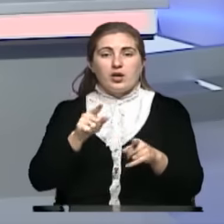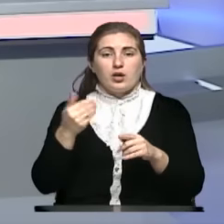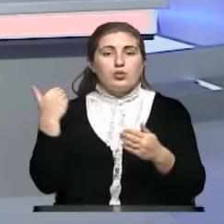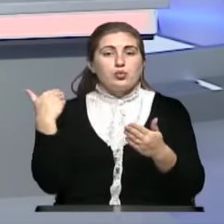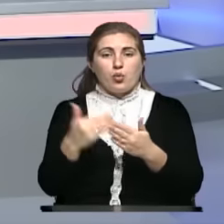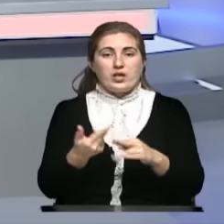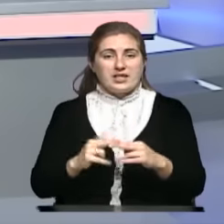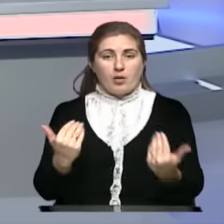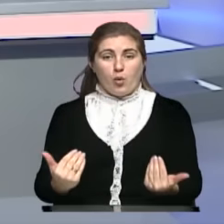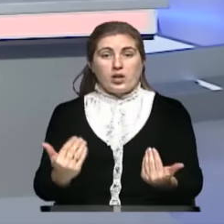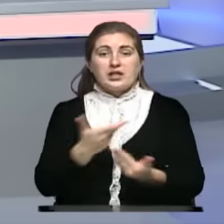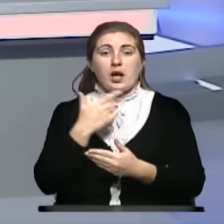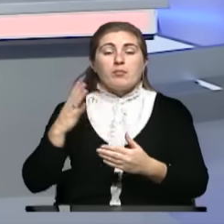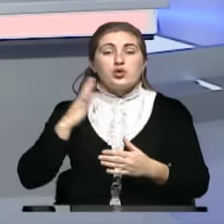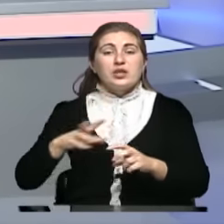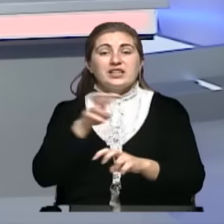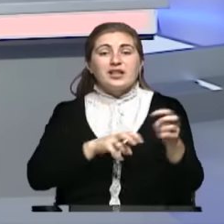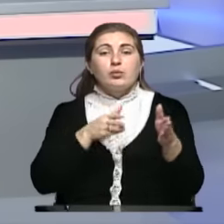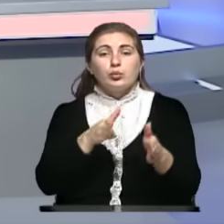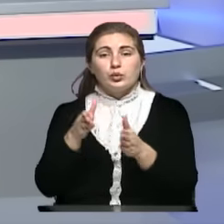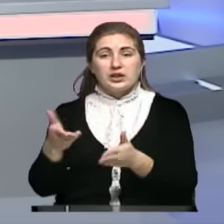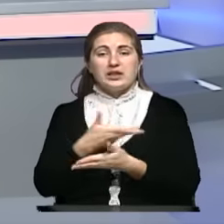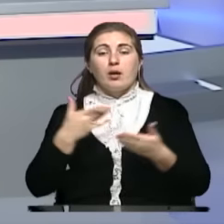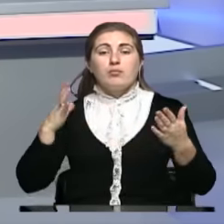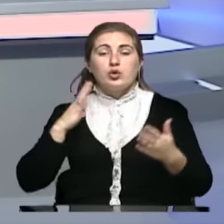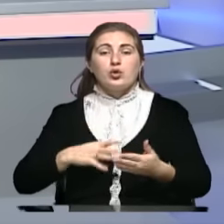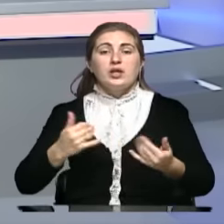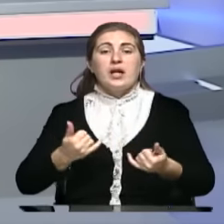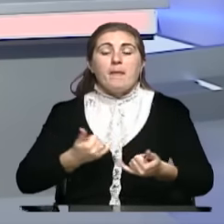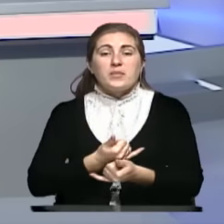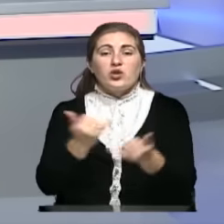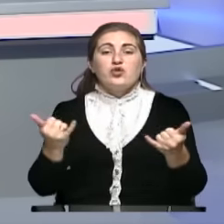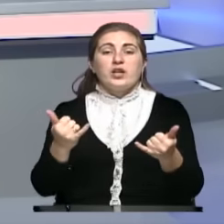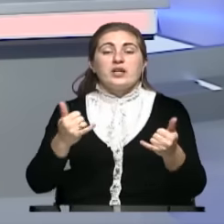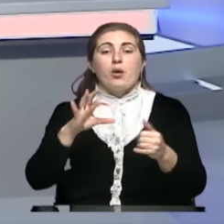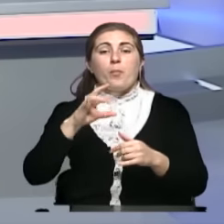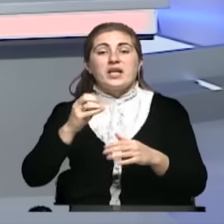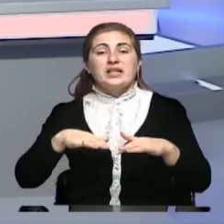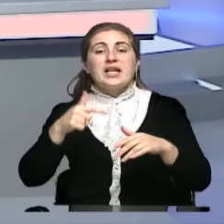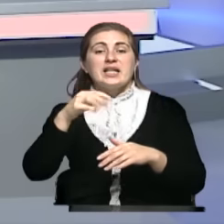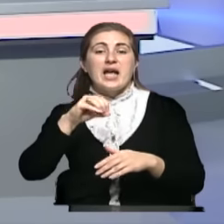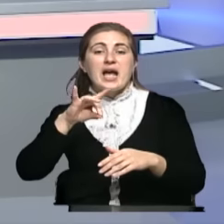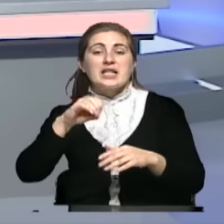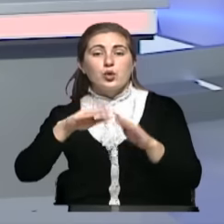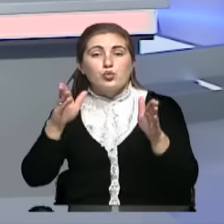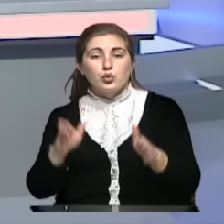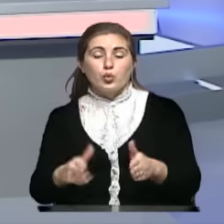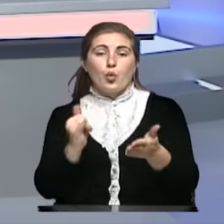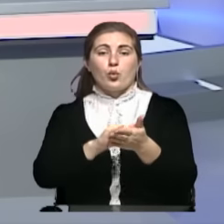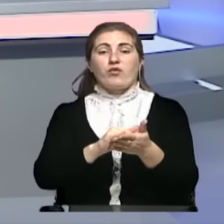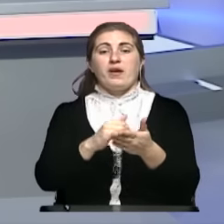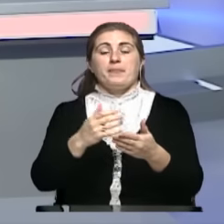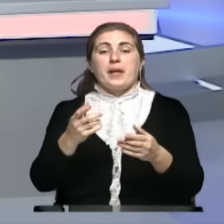пришлось искать пути, нам пришлось обеспечивать объекты генерирующими установками, приобретать специальные краны